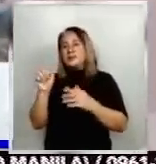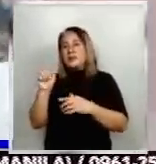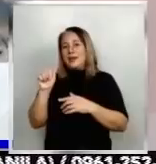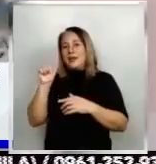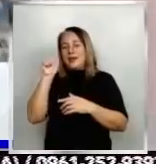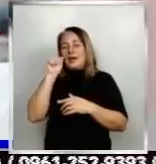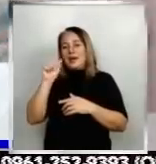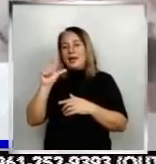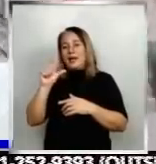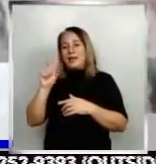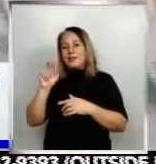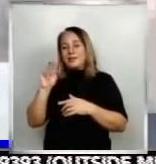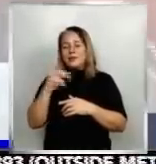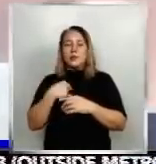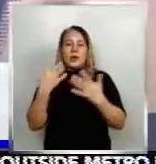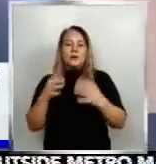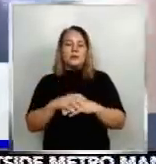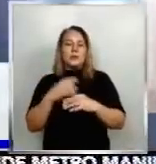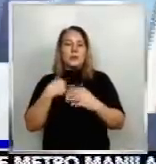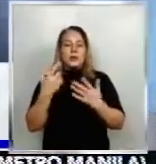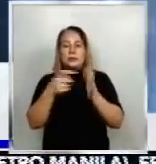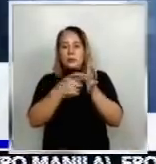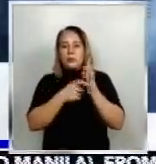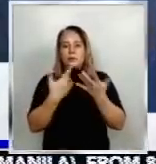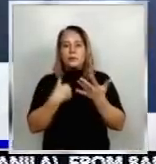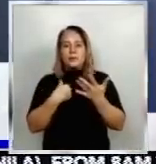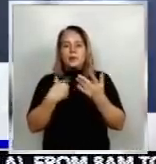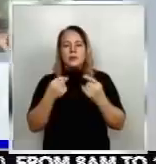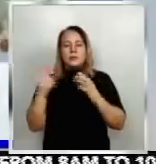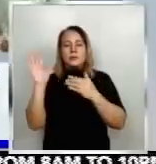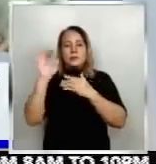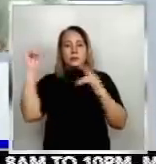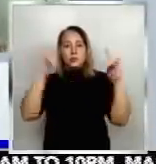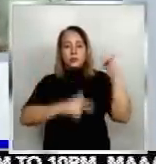-based quarantine, na isa sa mga requirements para sa mga returning overseas Filipinos.